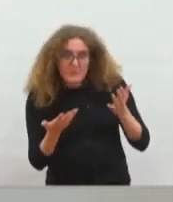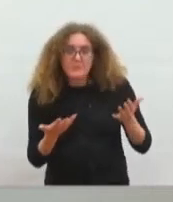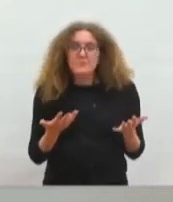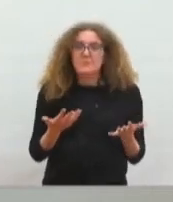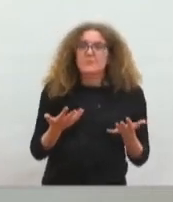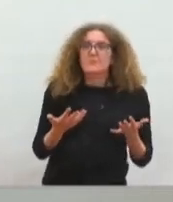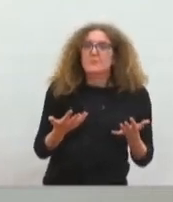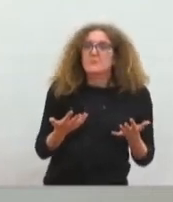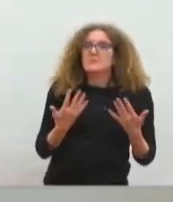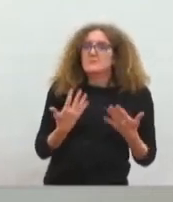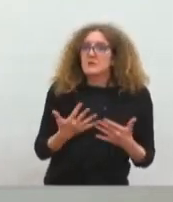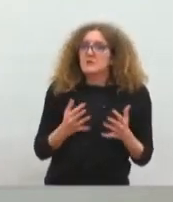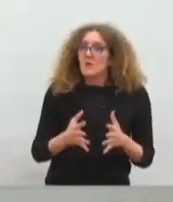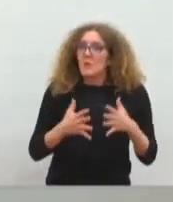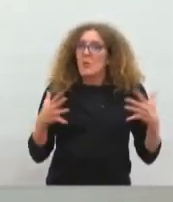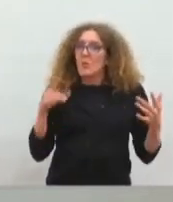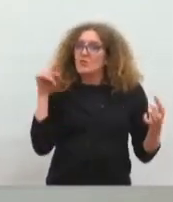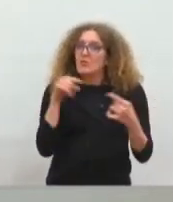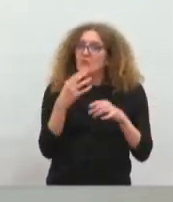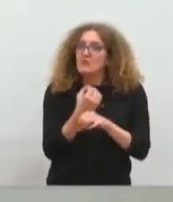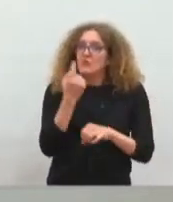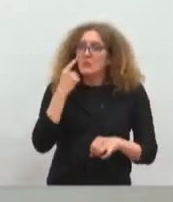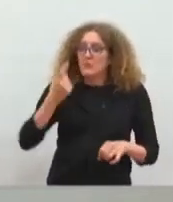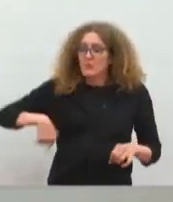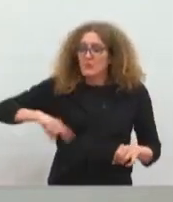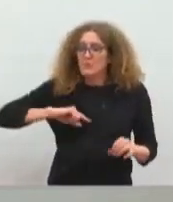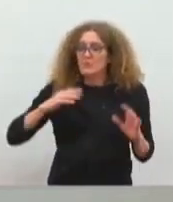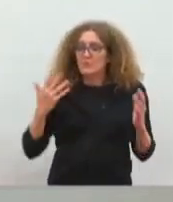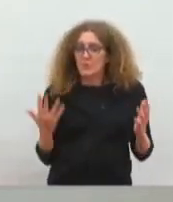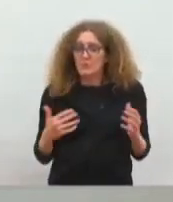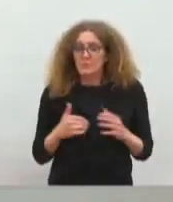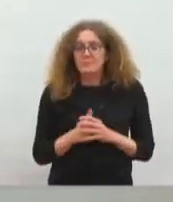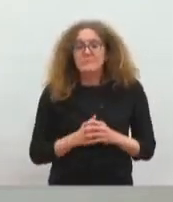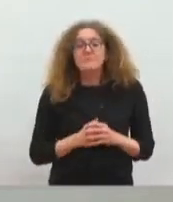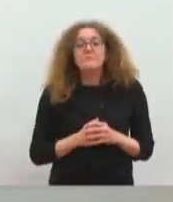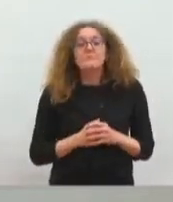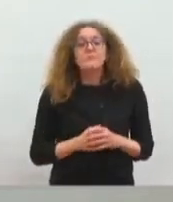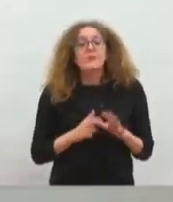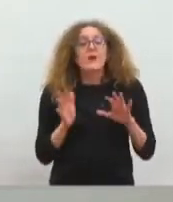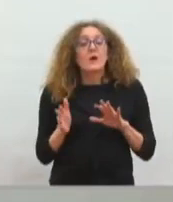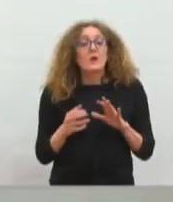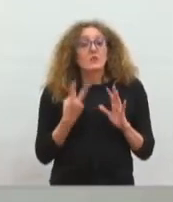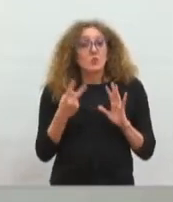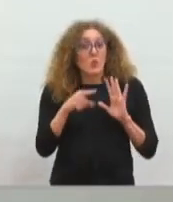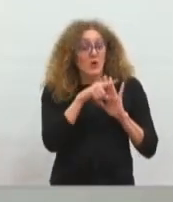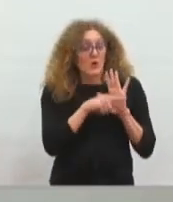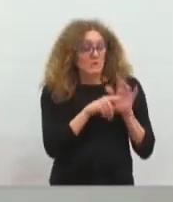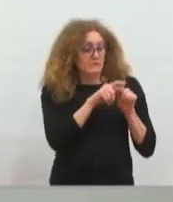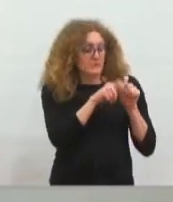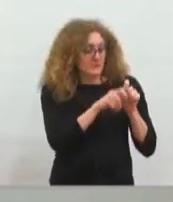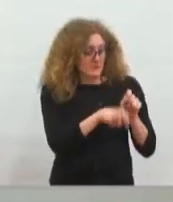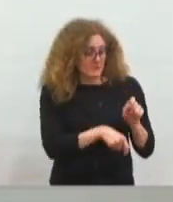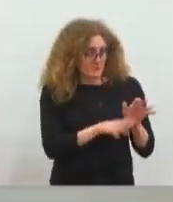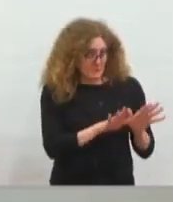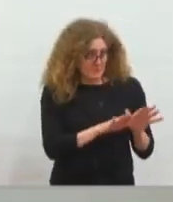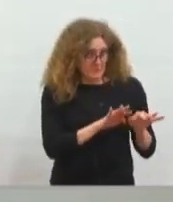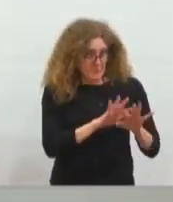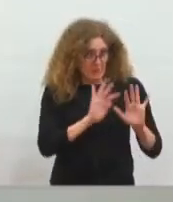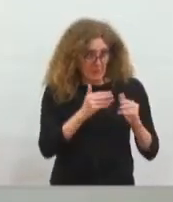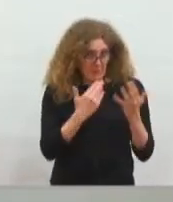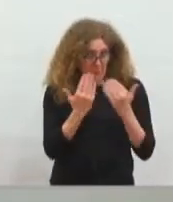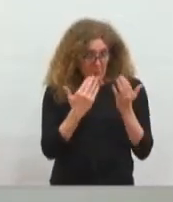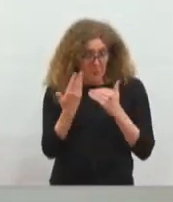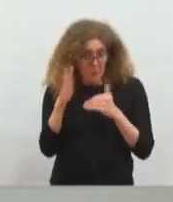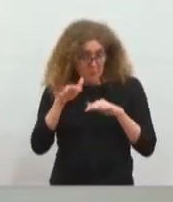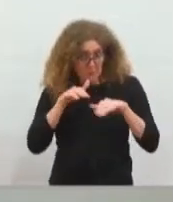un très gros enjeu pour cette mandature. A partir de là, on a regardé les différents modes de gestion de différents points de